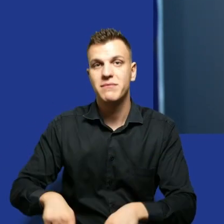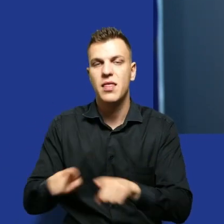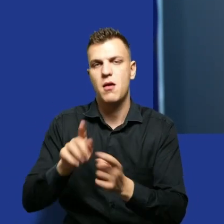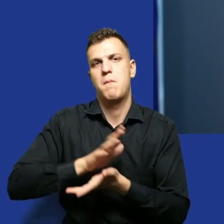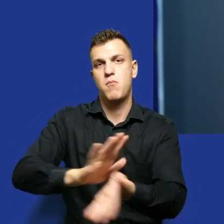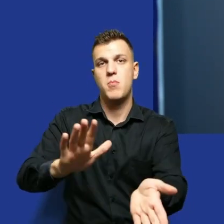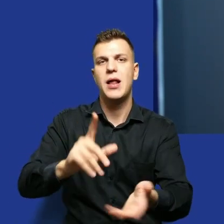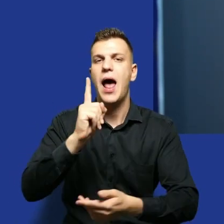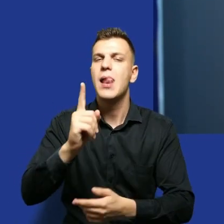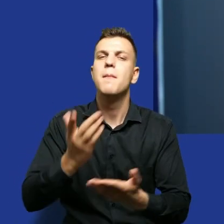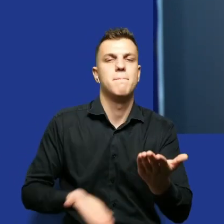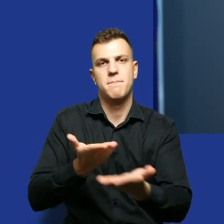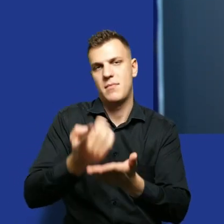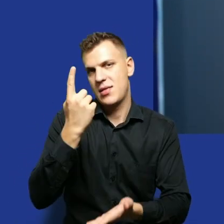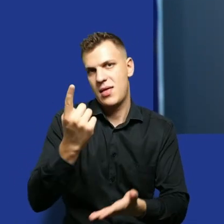proste rozwiązanie.